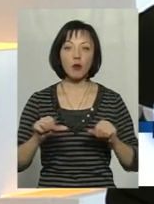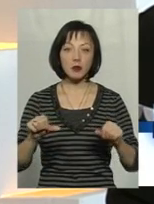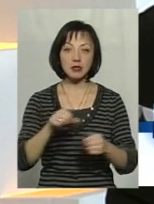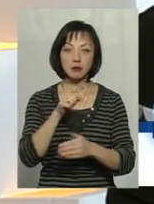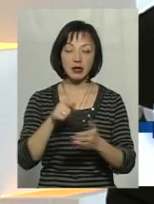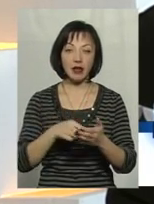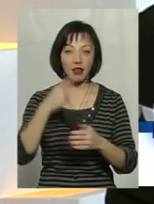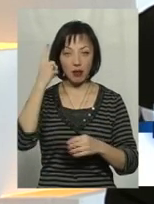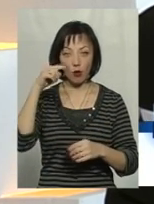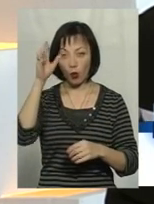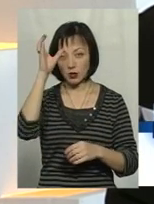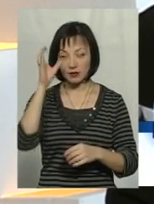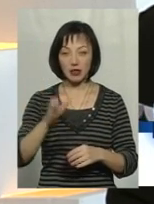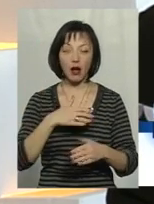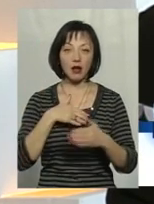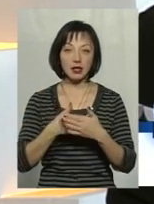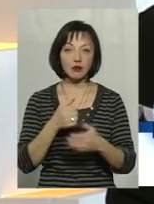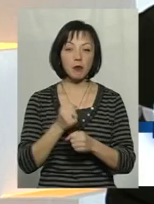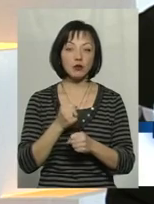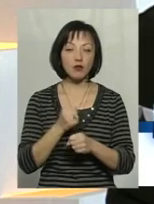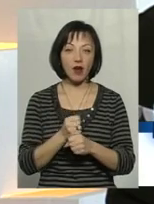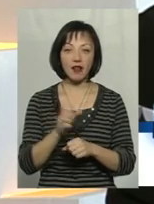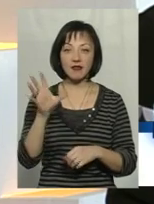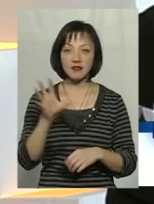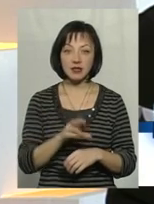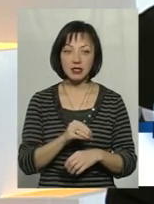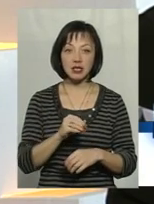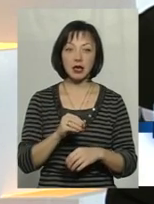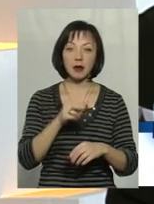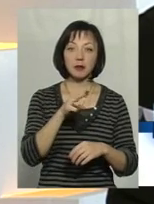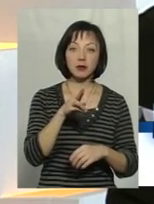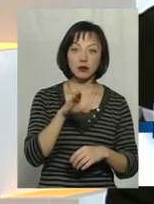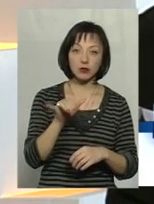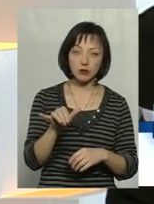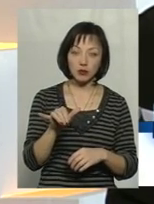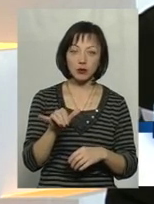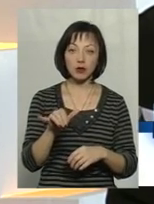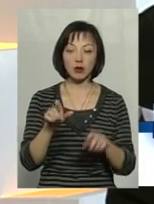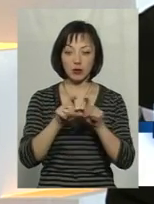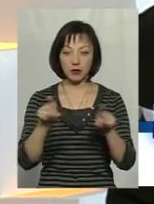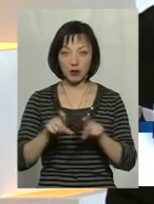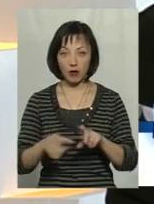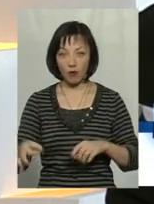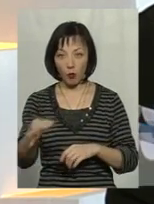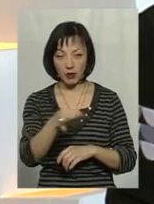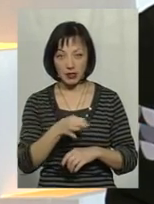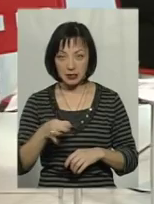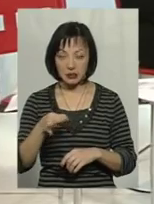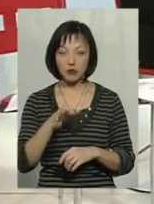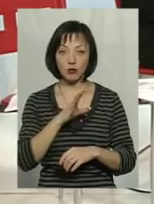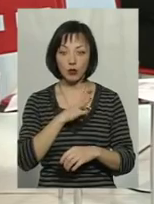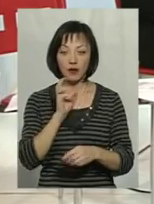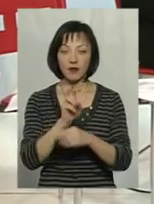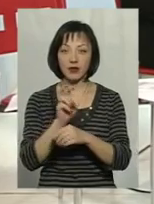питань науки і освіти досить активно працювала. І всі професійно-технічні училища, які є на термінах Хмельниччини, були